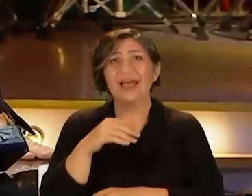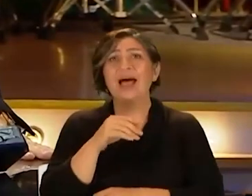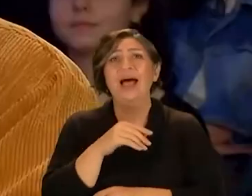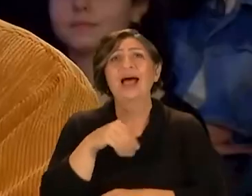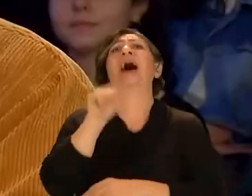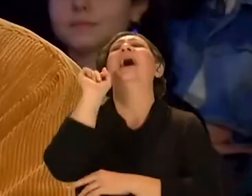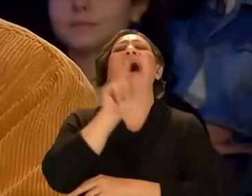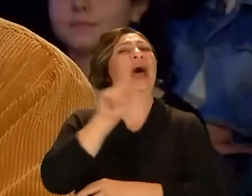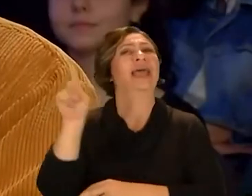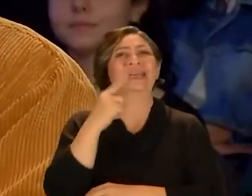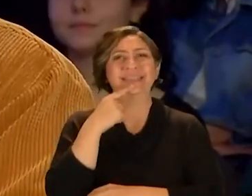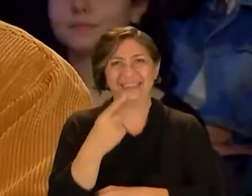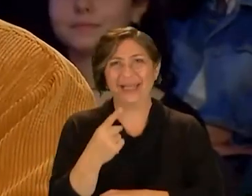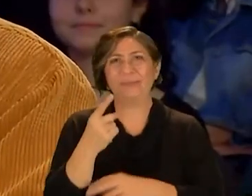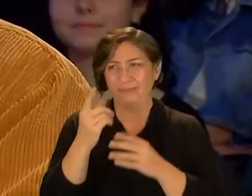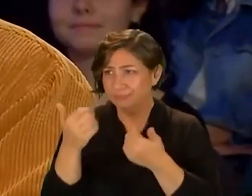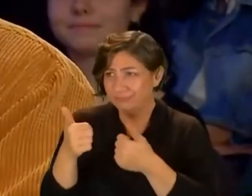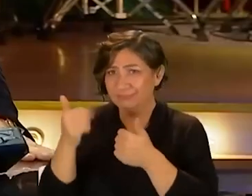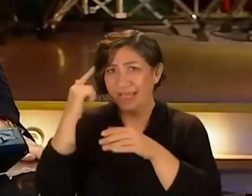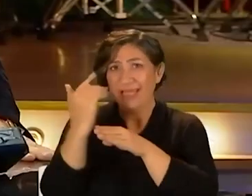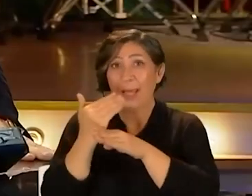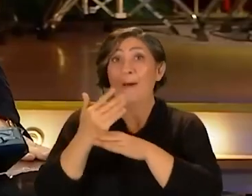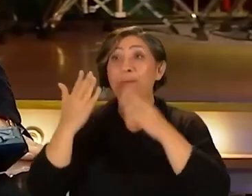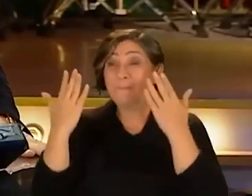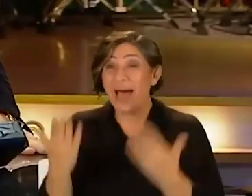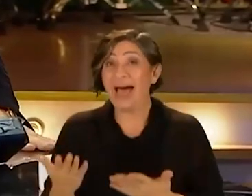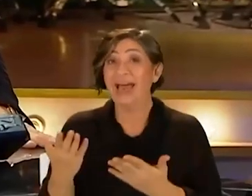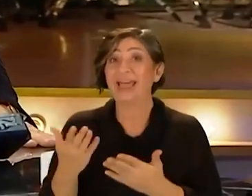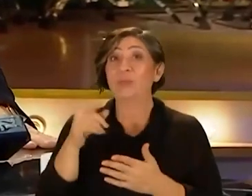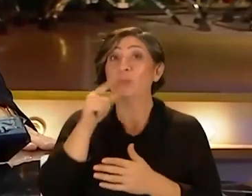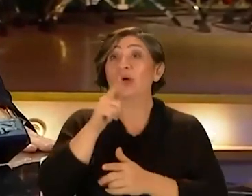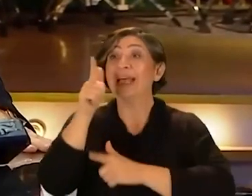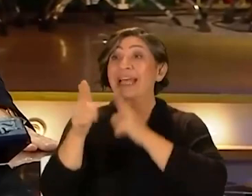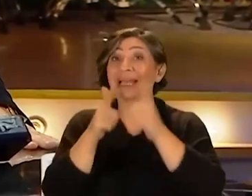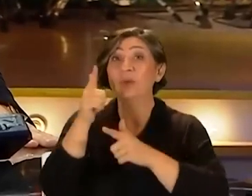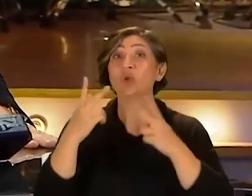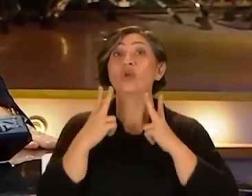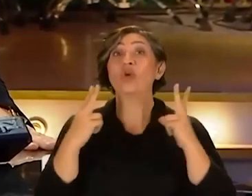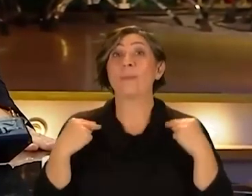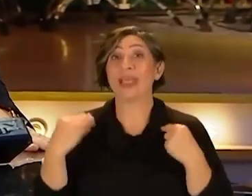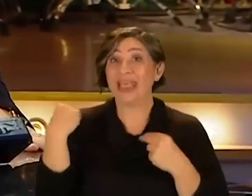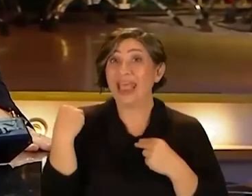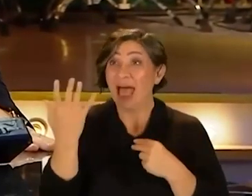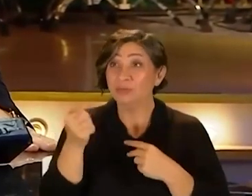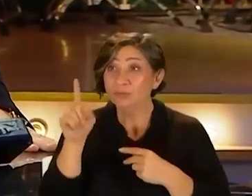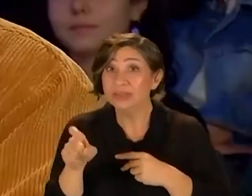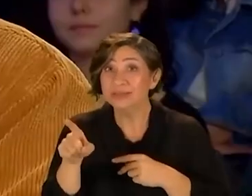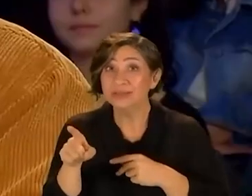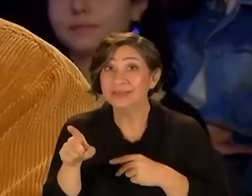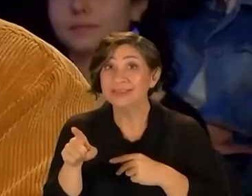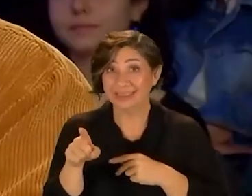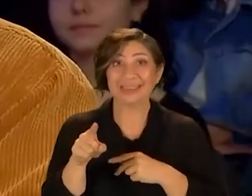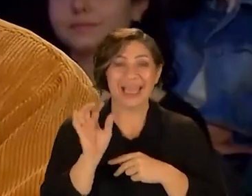kaldırdığında hayır diye şey yapalım. Bari bari bari bu klipteki gömleği yeni almış mıydın?